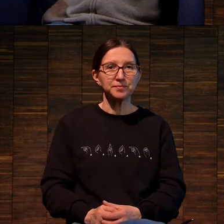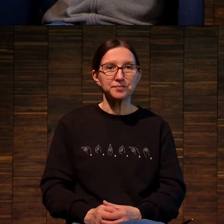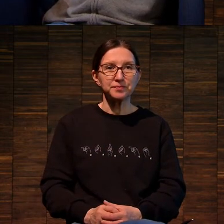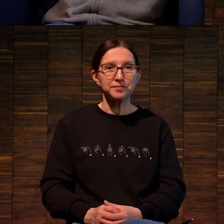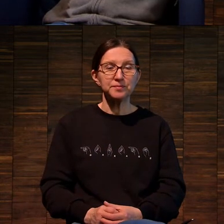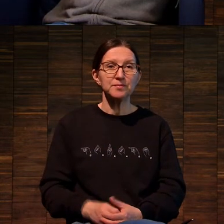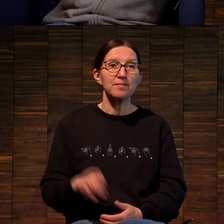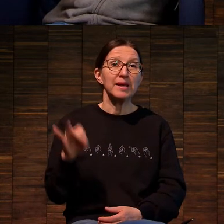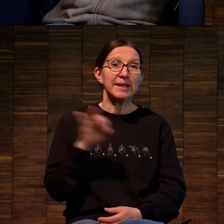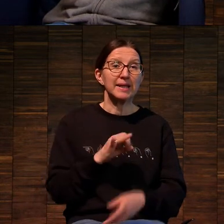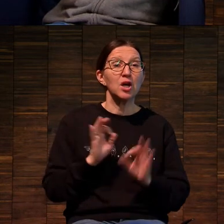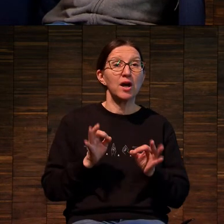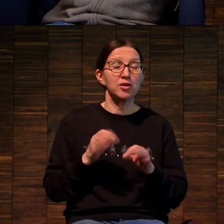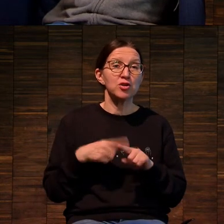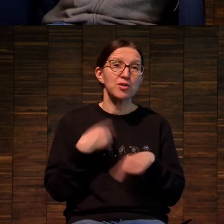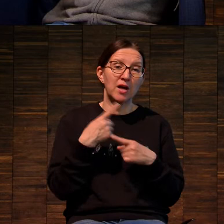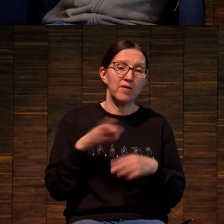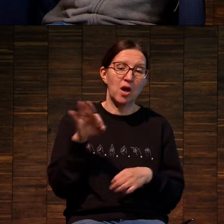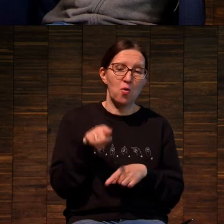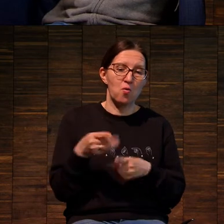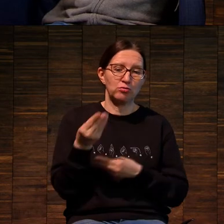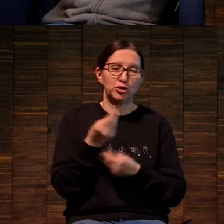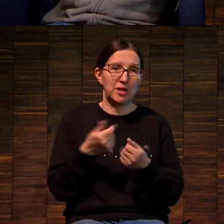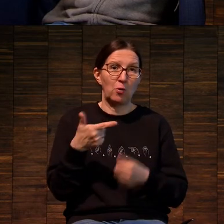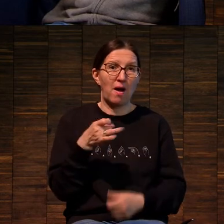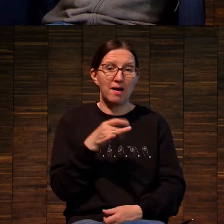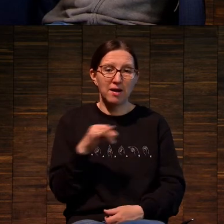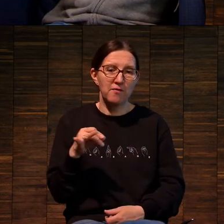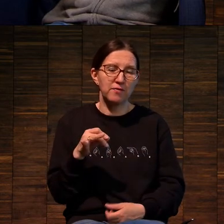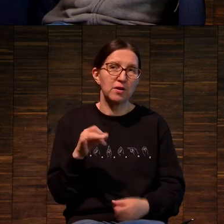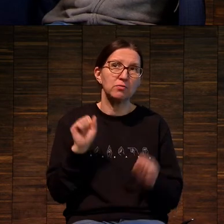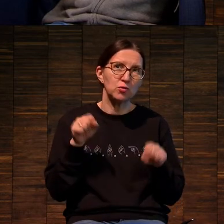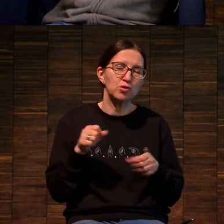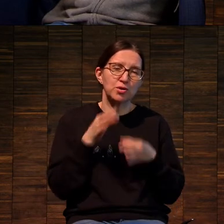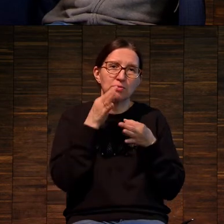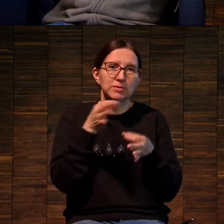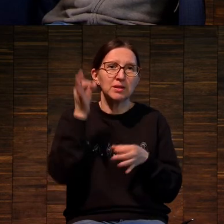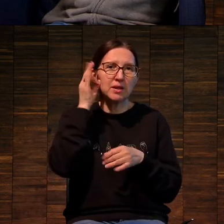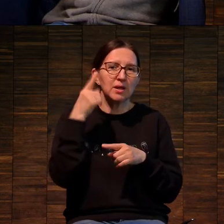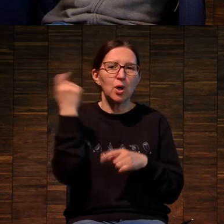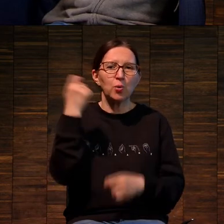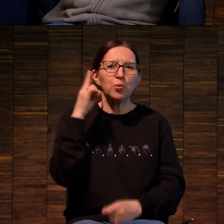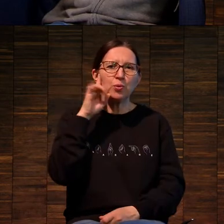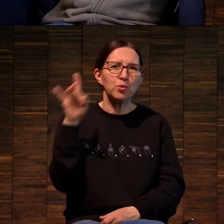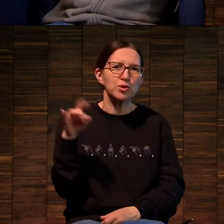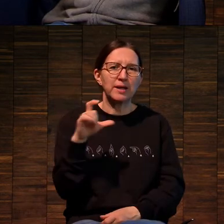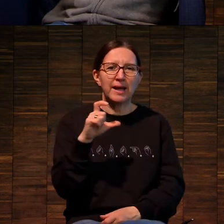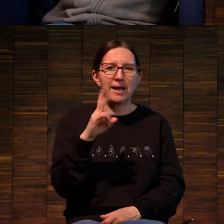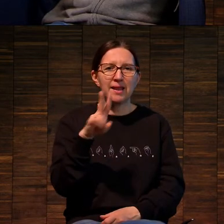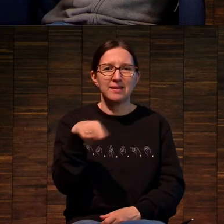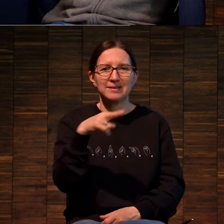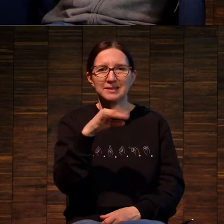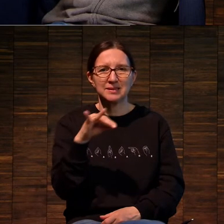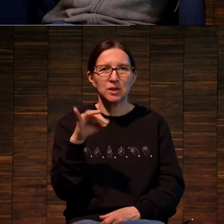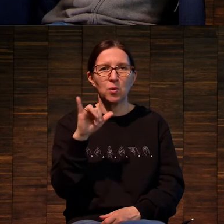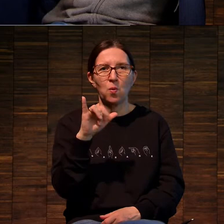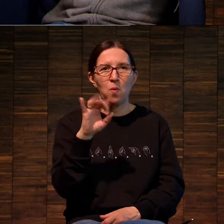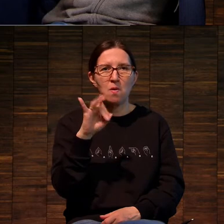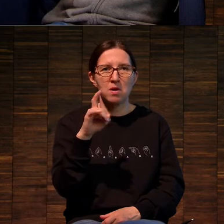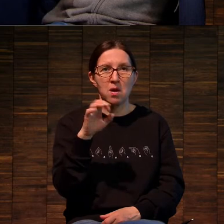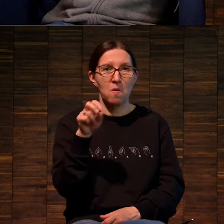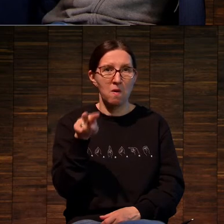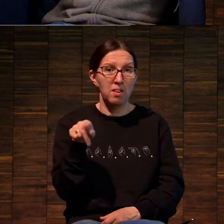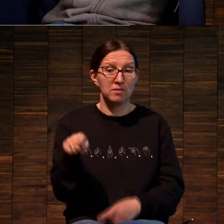И, конечно, говоря о шелкографии, нельзя не вспомнить Ворхола, который, собственно, эту